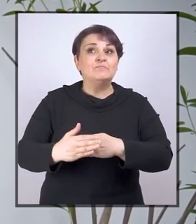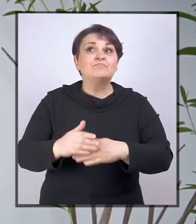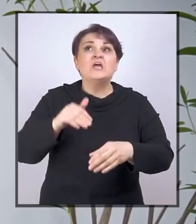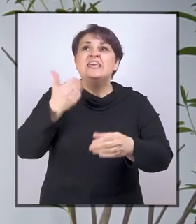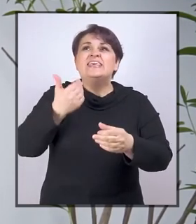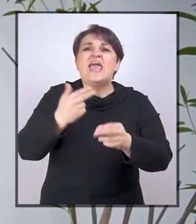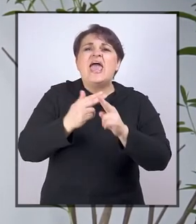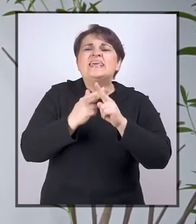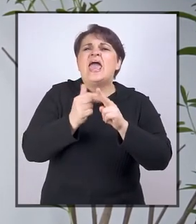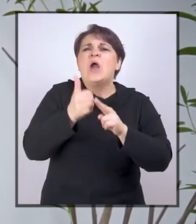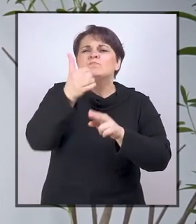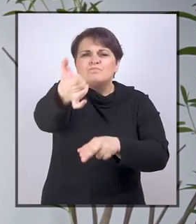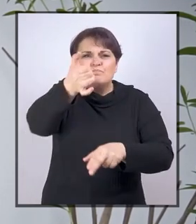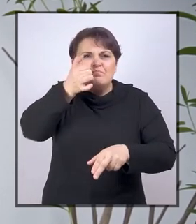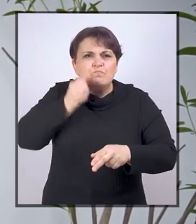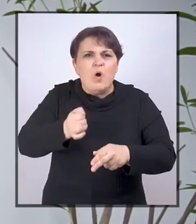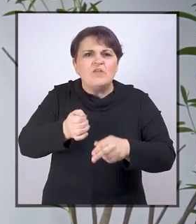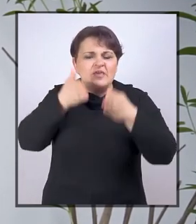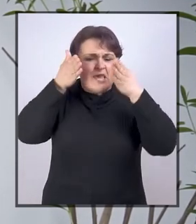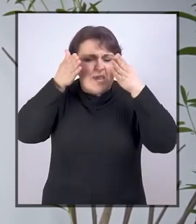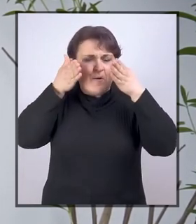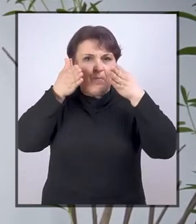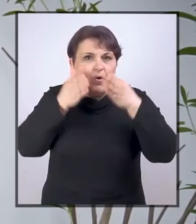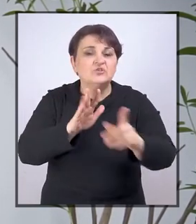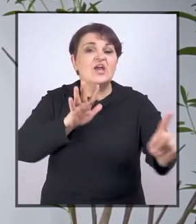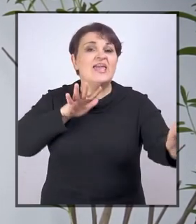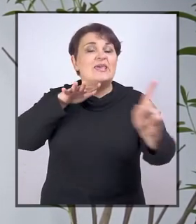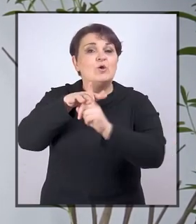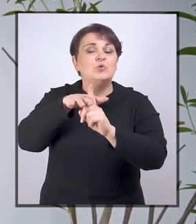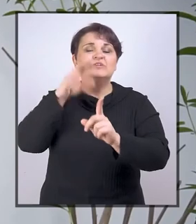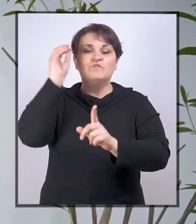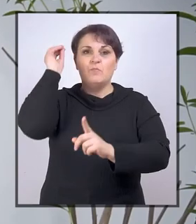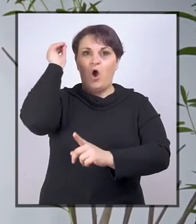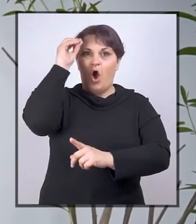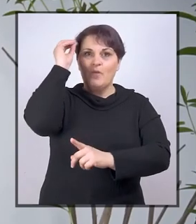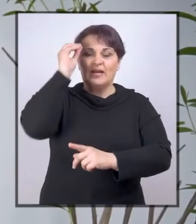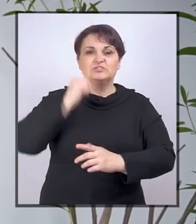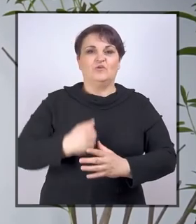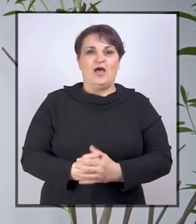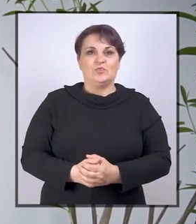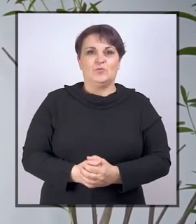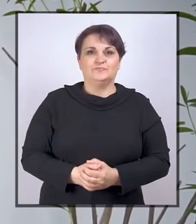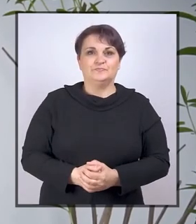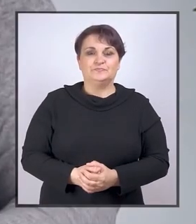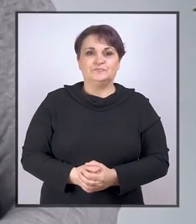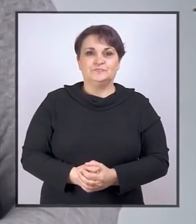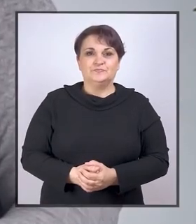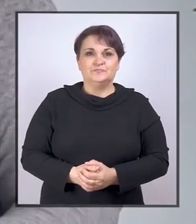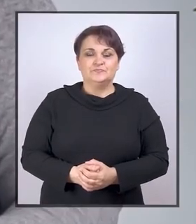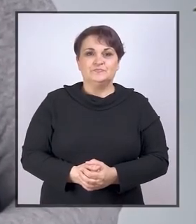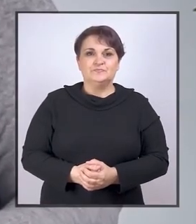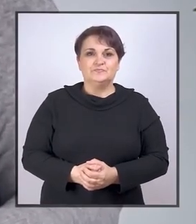invaliditetom je u potpunosti posvećen inkluzivnom obrazovanju.